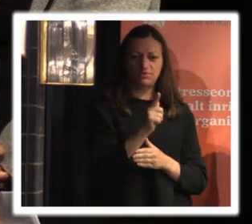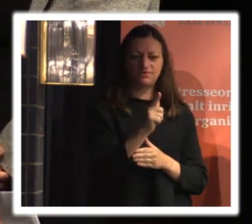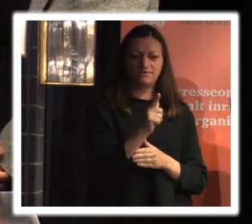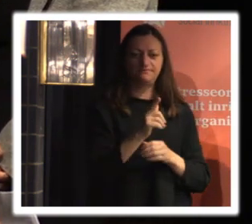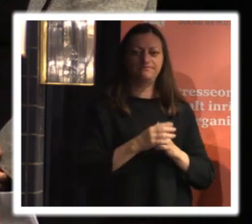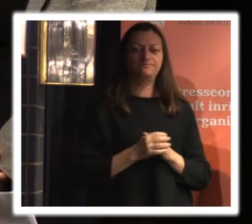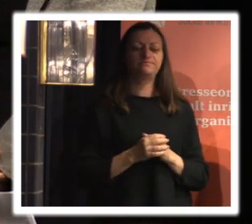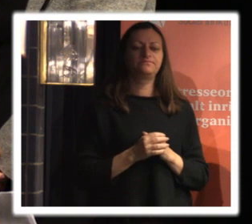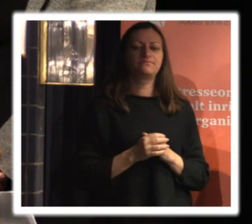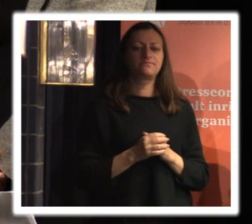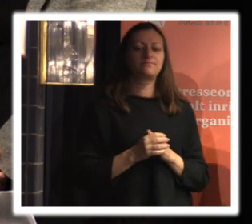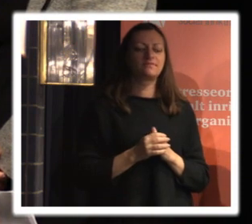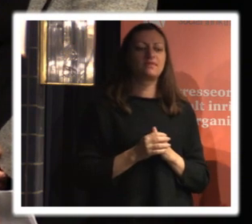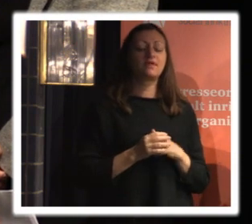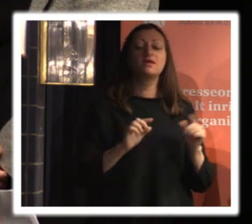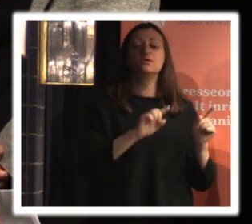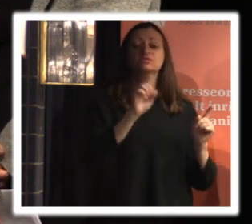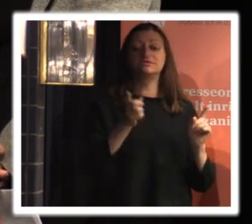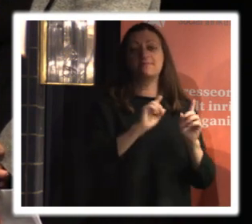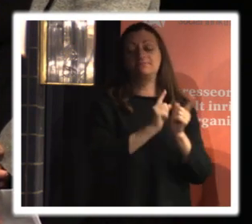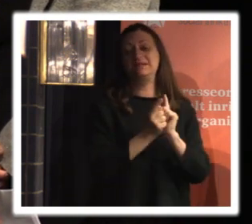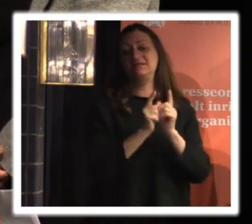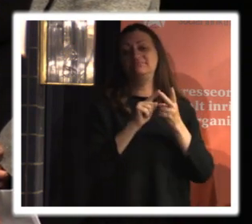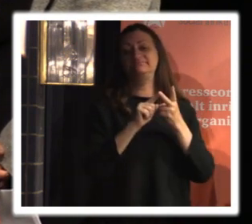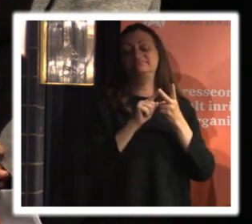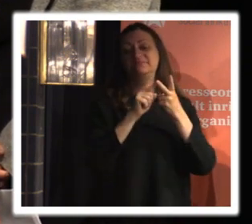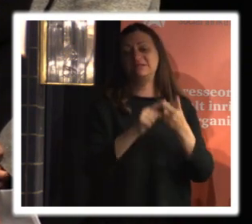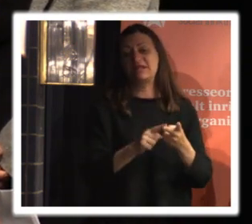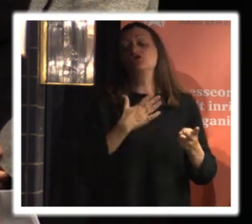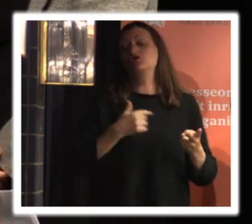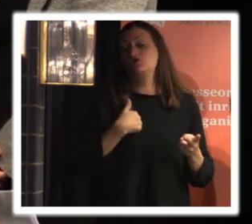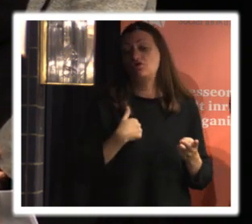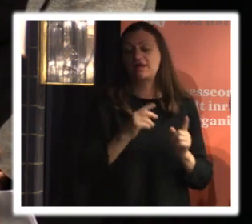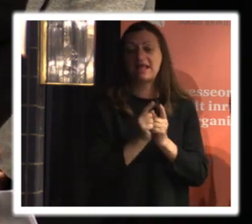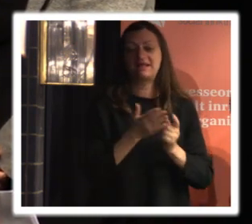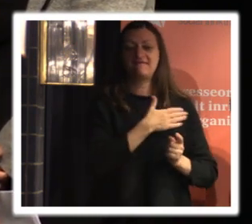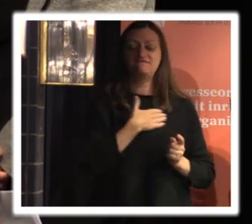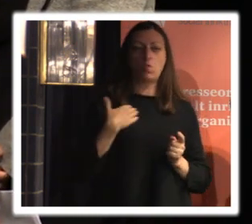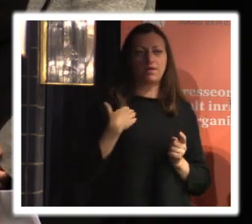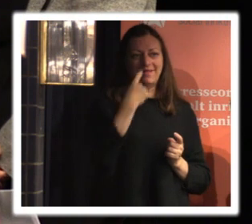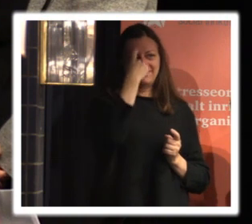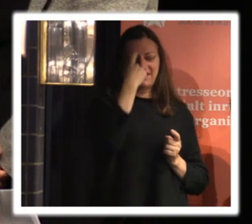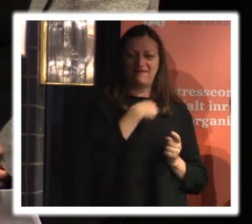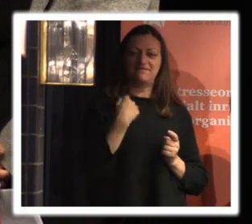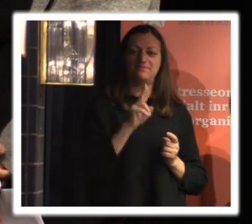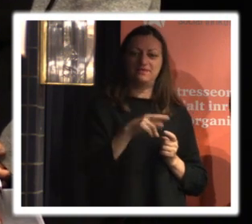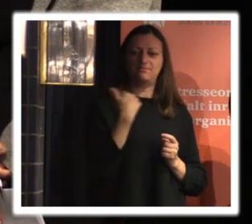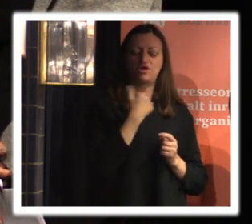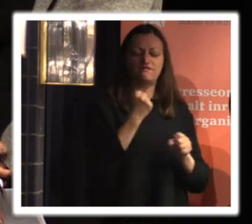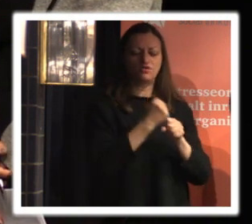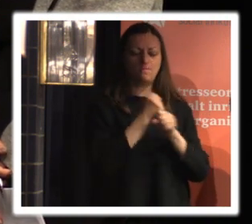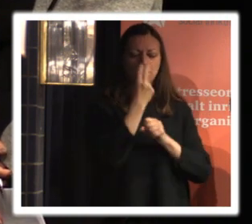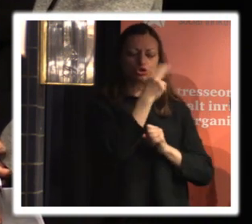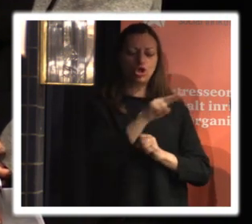uppgifterna och sen blir det återigen den här tycker jag då eller vår linje att vi behöver jobba med våra stadgar